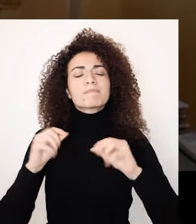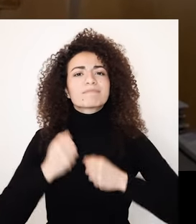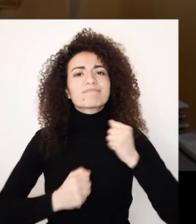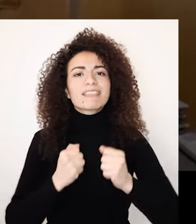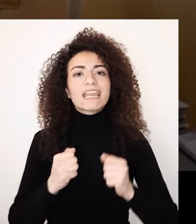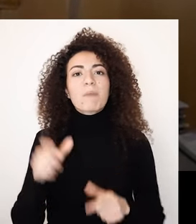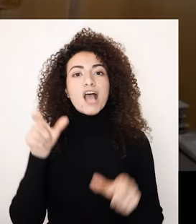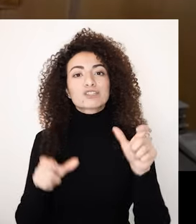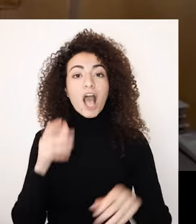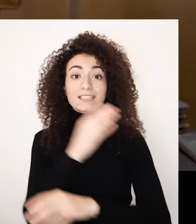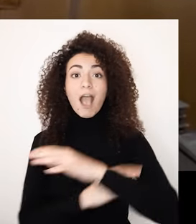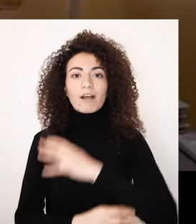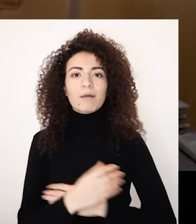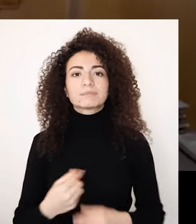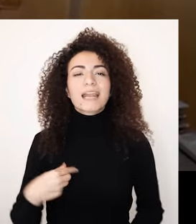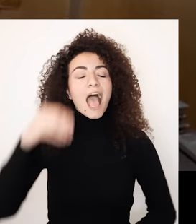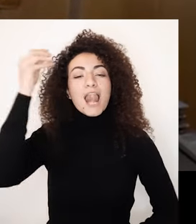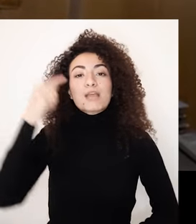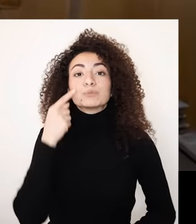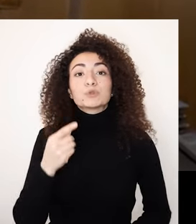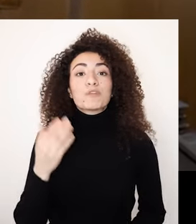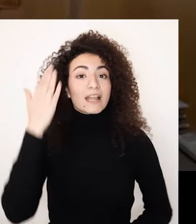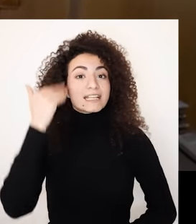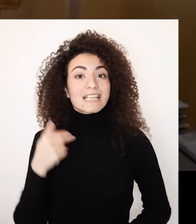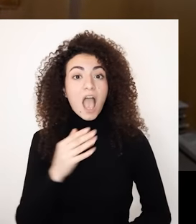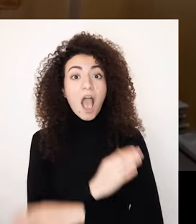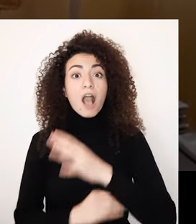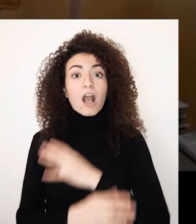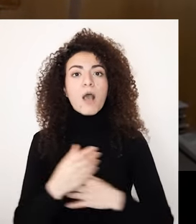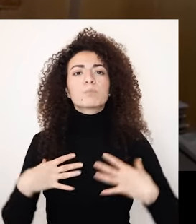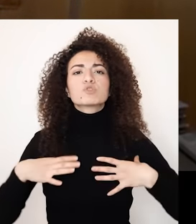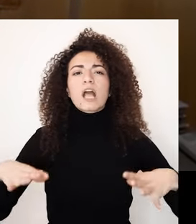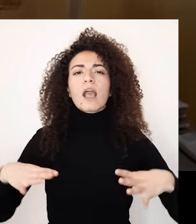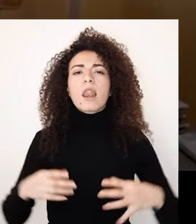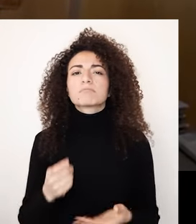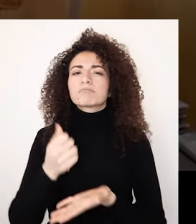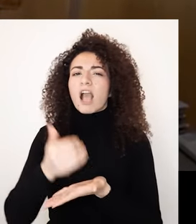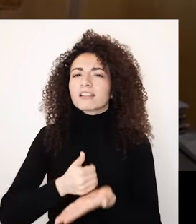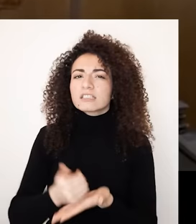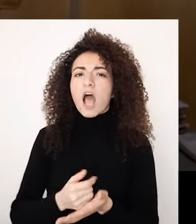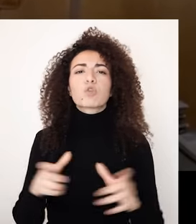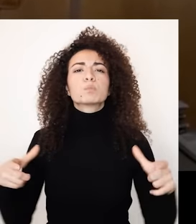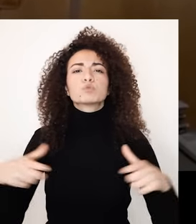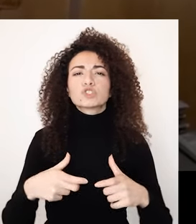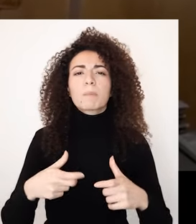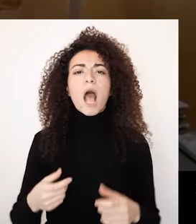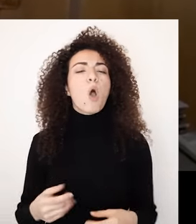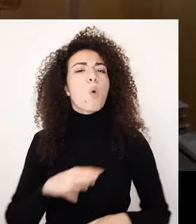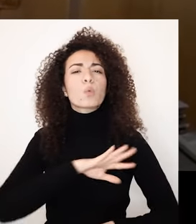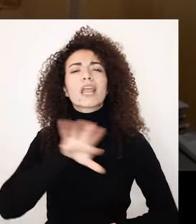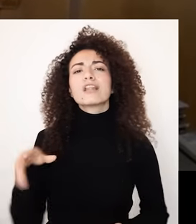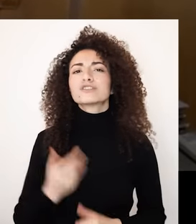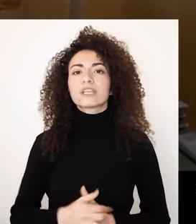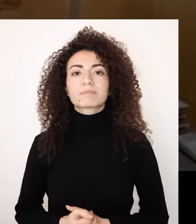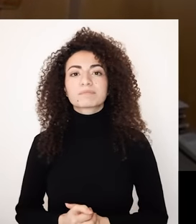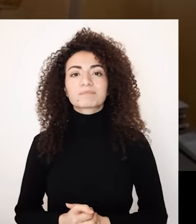الأشخاص ذو الإعاقة حلمي أشوف النساء ذو الإعاقة مستقلين سواء مالدياً اقتصادياً واجتماعياً وهذا ما يصل إلا